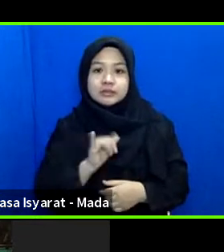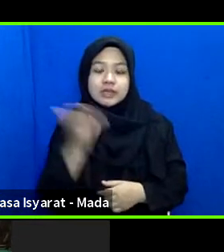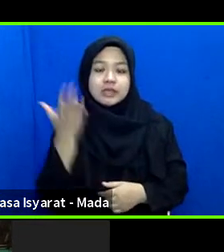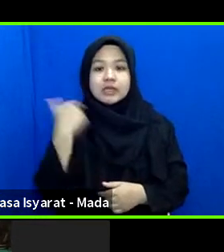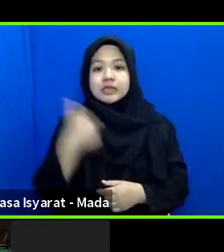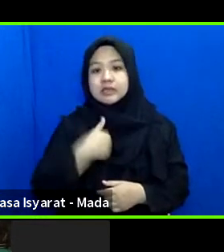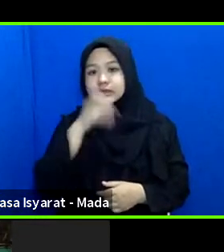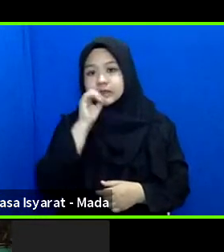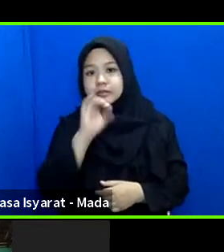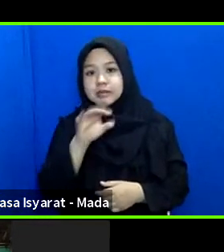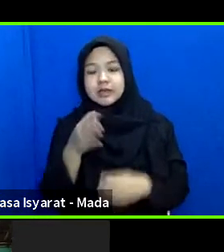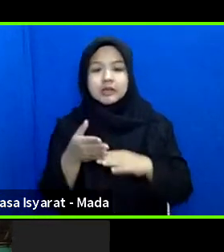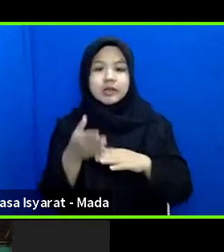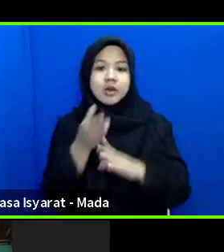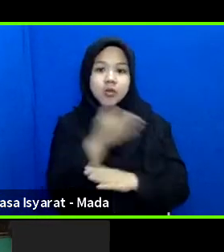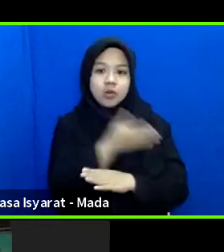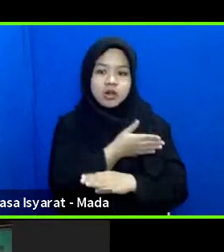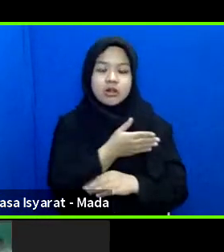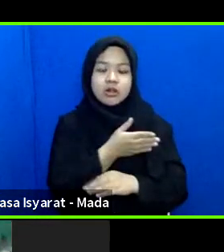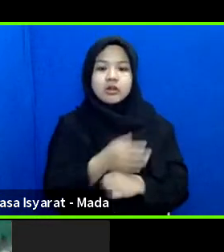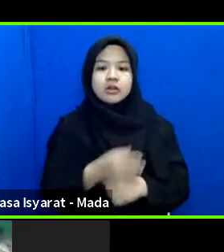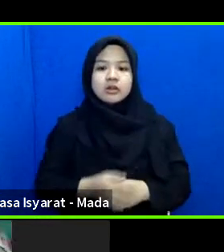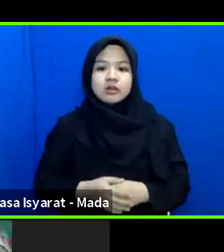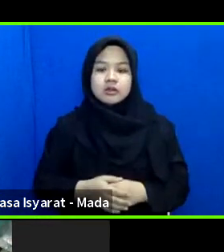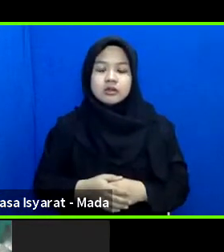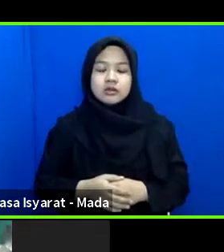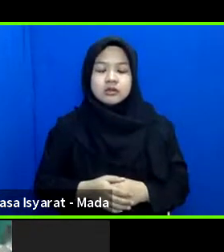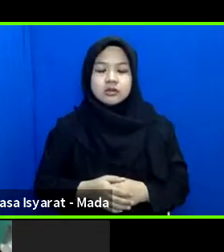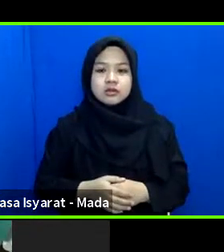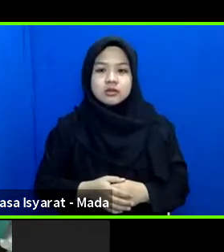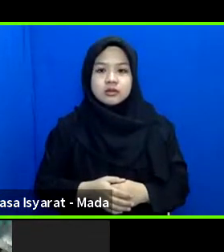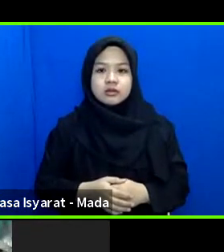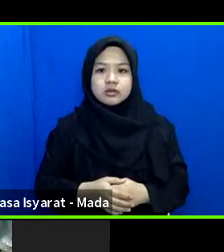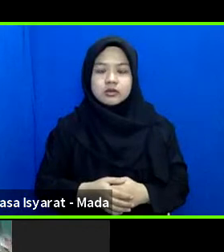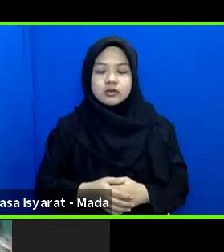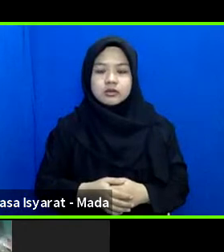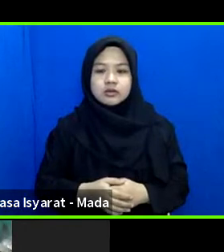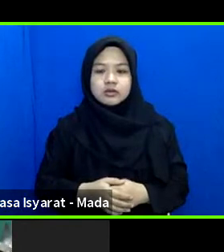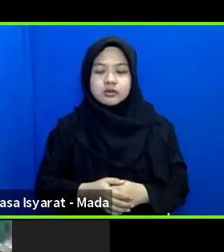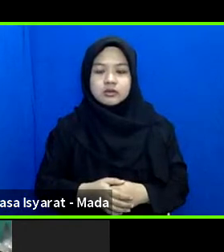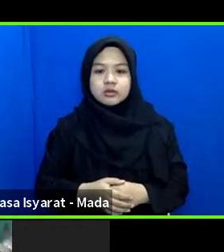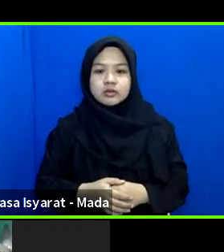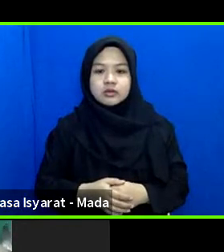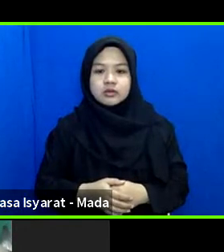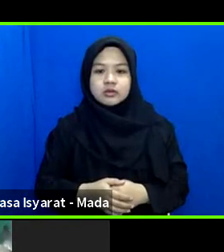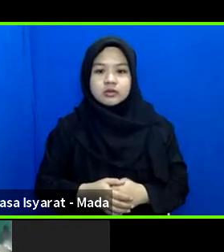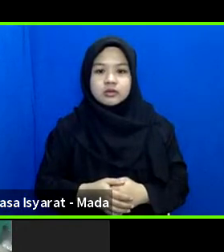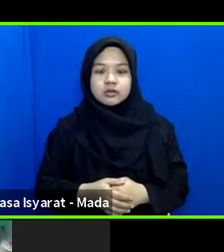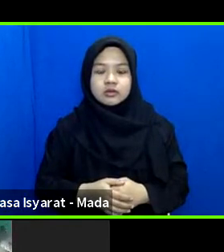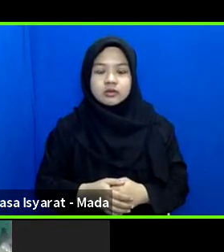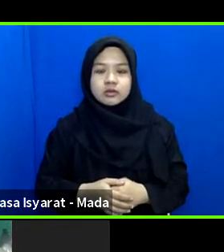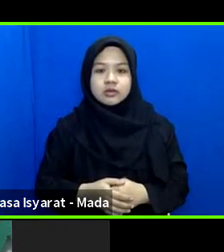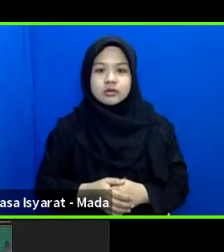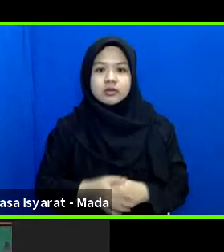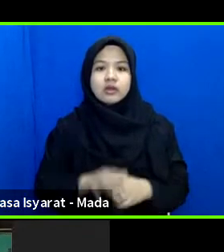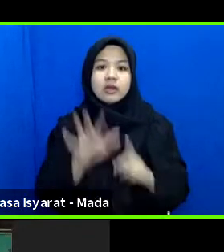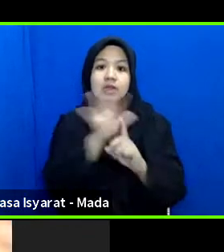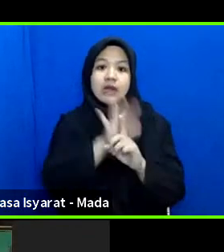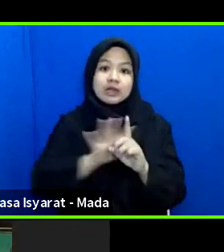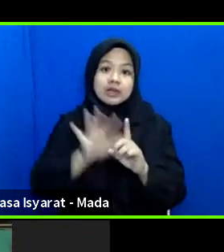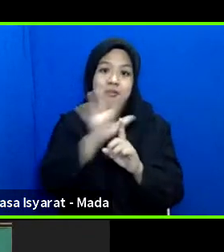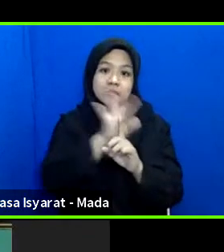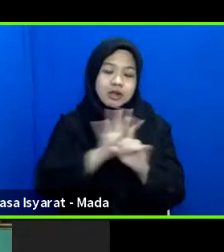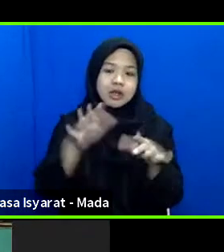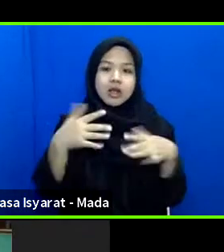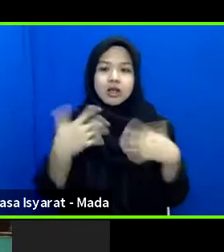sampaikan di awal bahwa kita dengan latar belakang atau